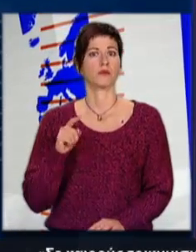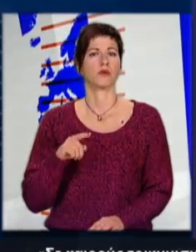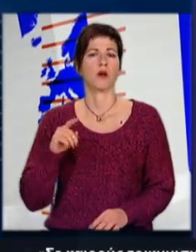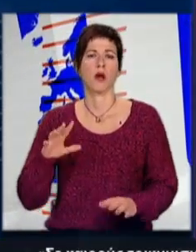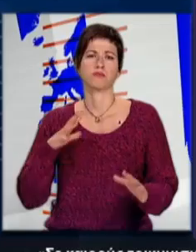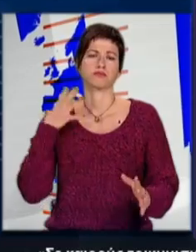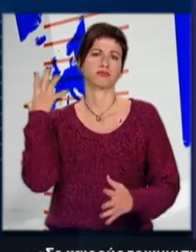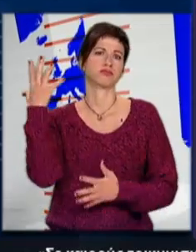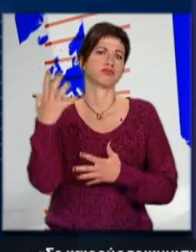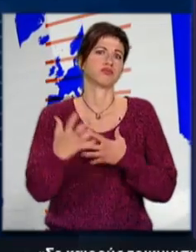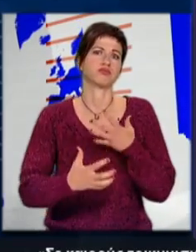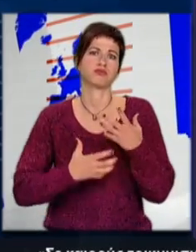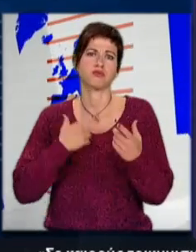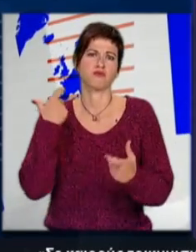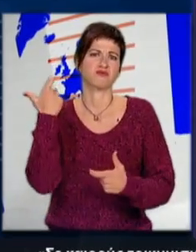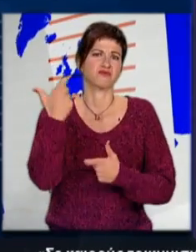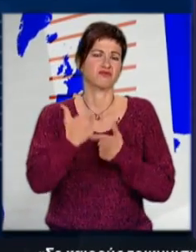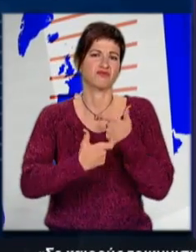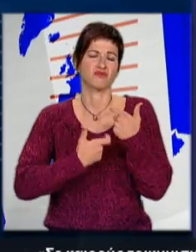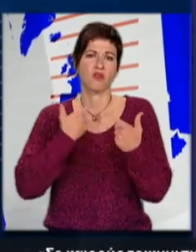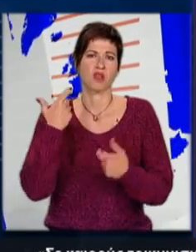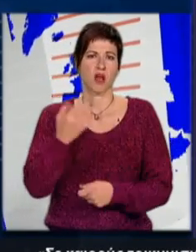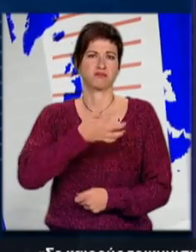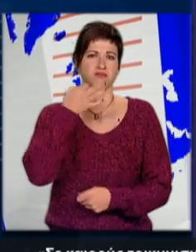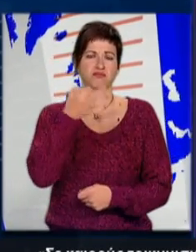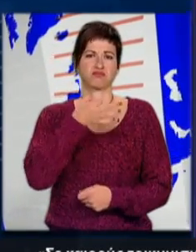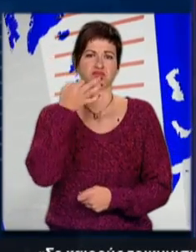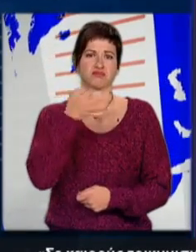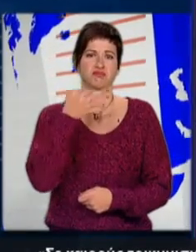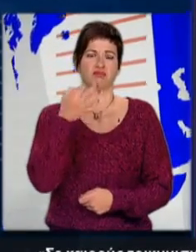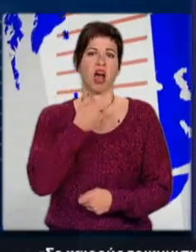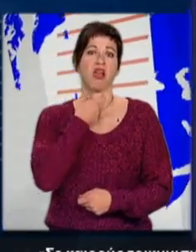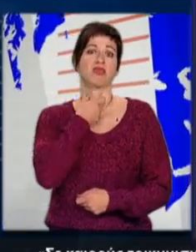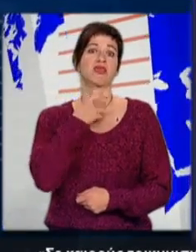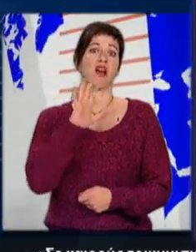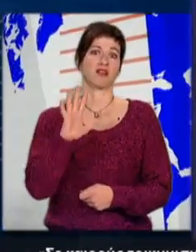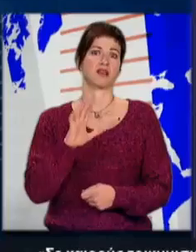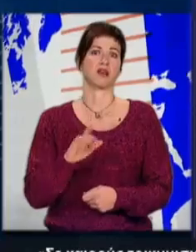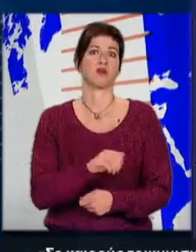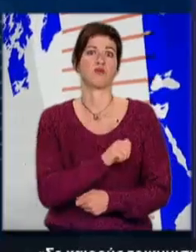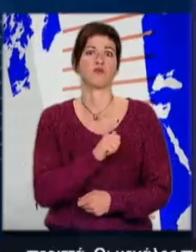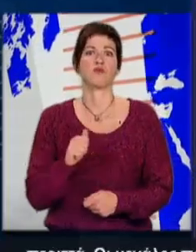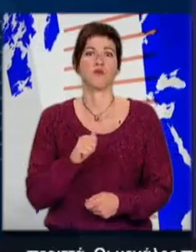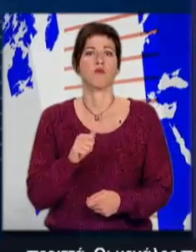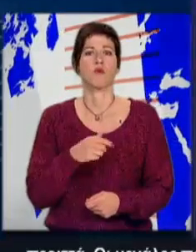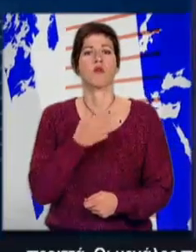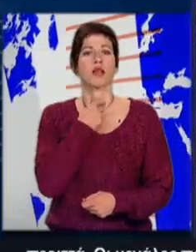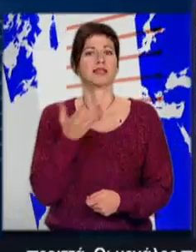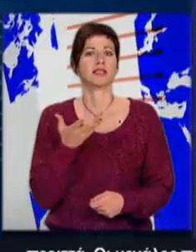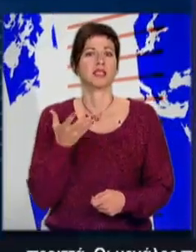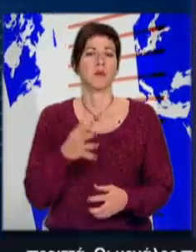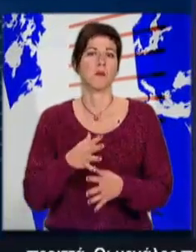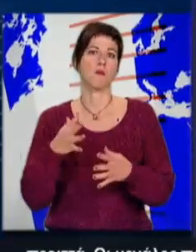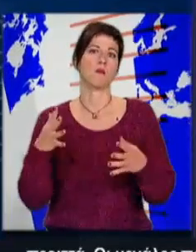Σε καιρούς τρικυμισμένους, με εκοφαντικά συνθήματα και με τεχμιακά διλήματα, τα μεγάλα λόγια είναι περιτά.